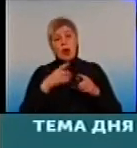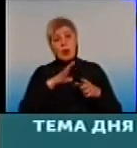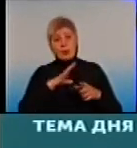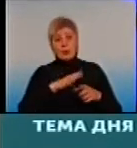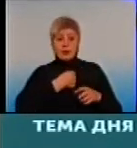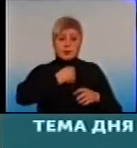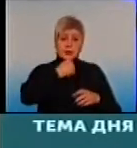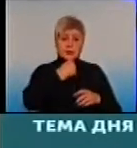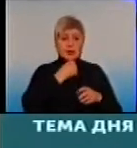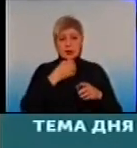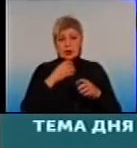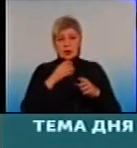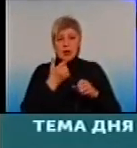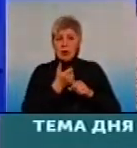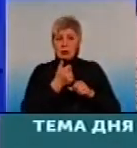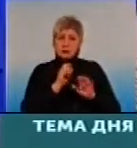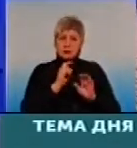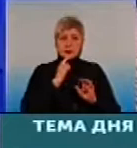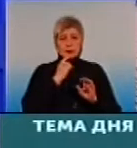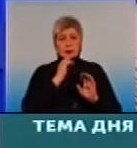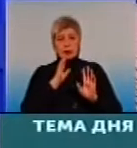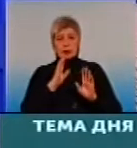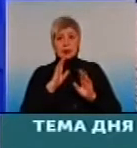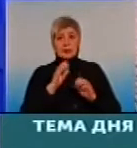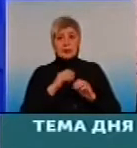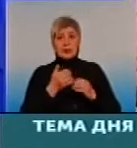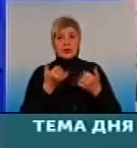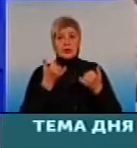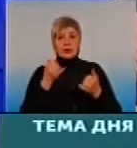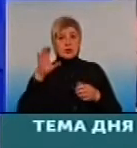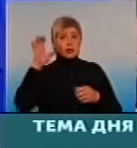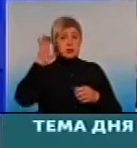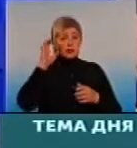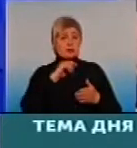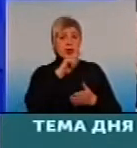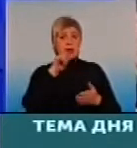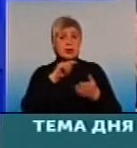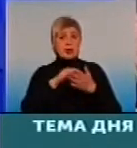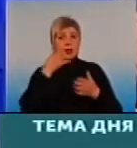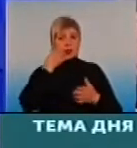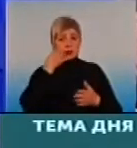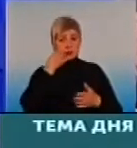способностей. Ну, на это не надо делать скидка. Зараз вислухаемо питание, вітаемо, в прямом эфире.